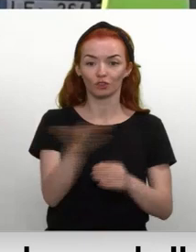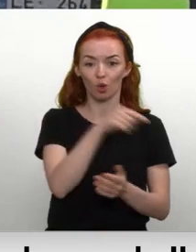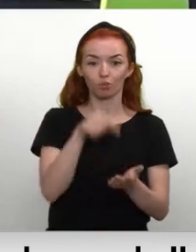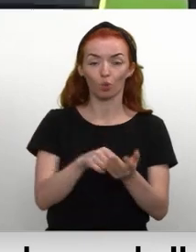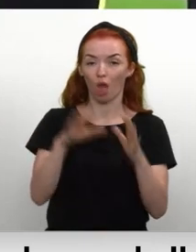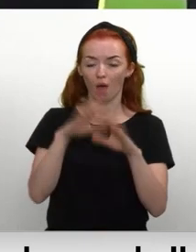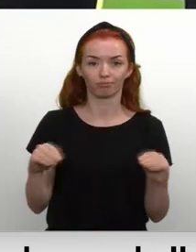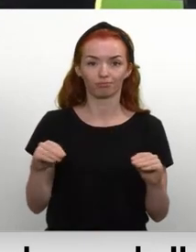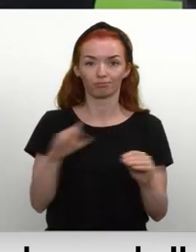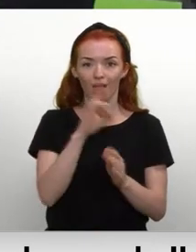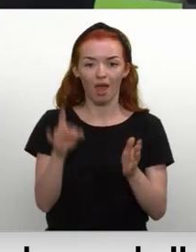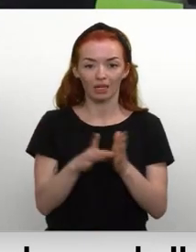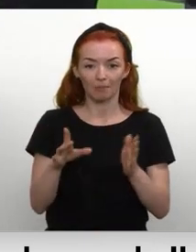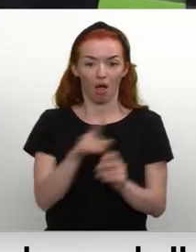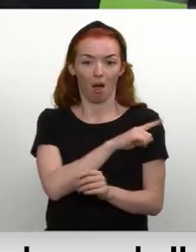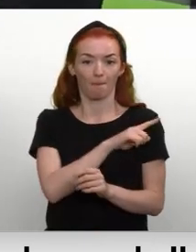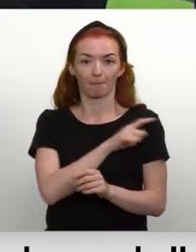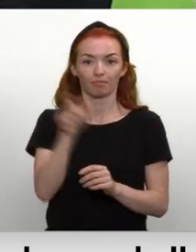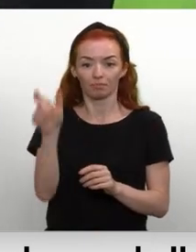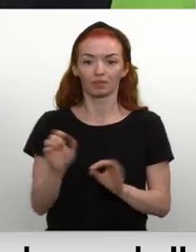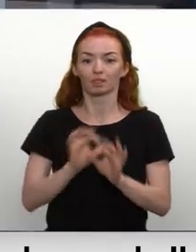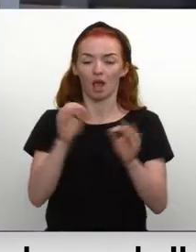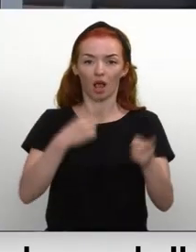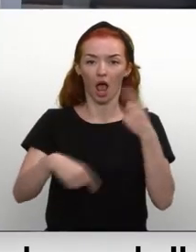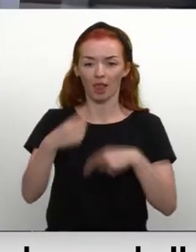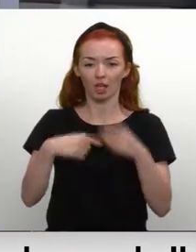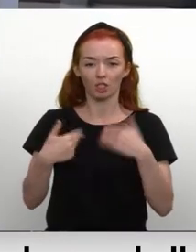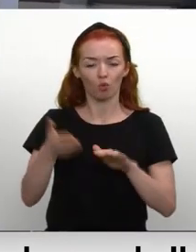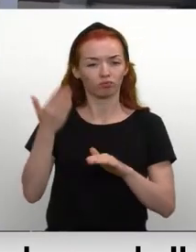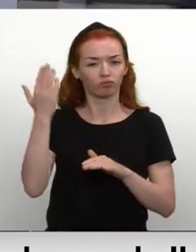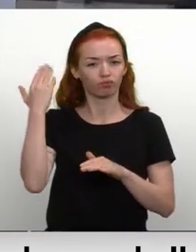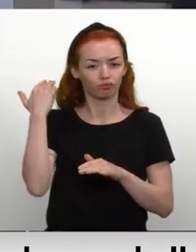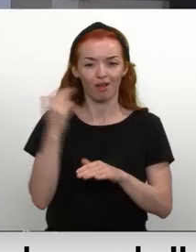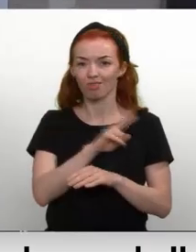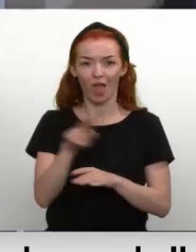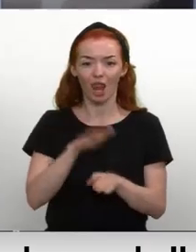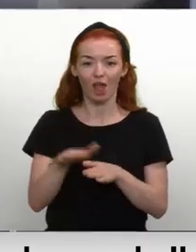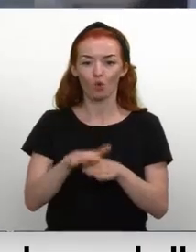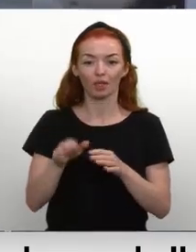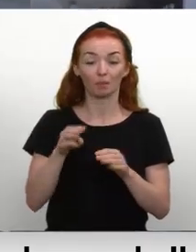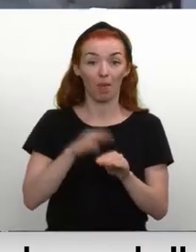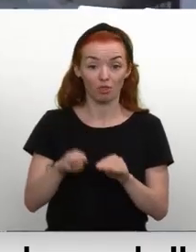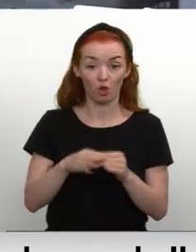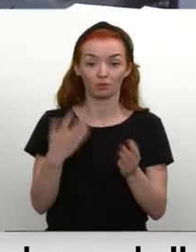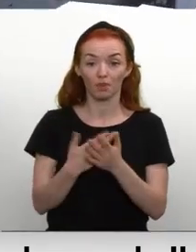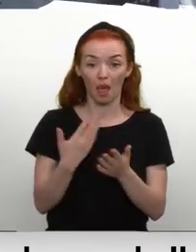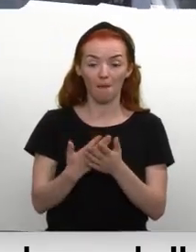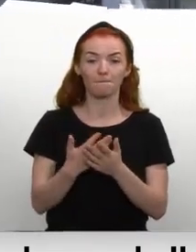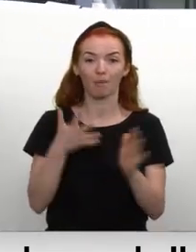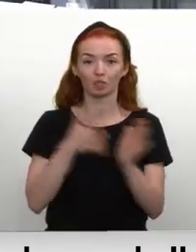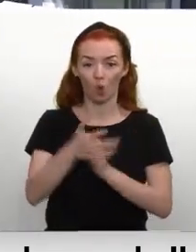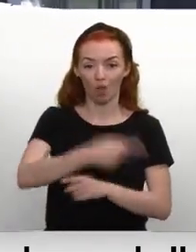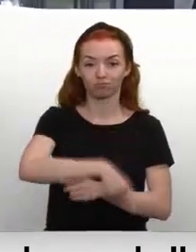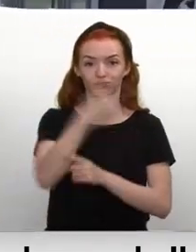tika atslēgta strāva, un apsardzes darbiniekiem nācās atgriezties pie jau daudz uz gadus nelietotām metodēm, piemēram, caurlaides barjeras